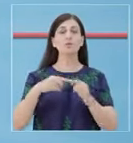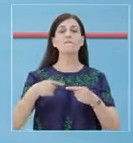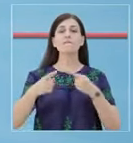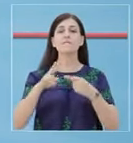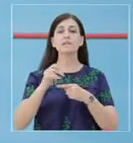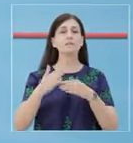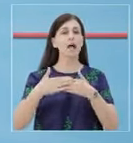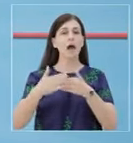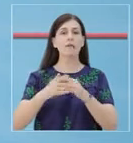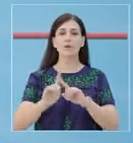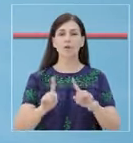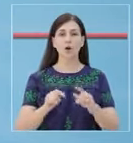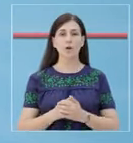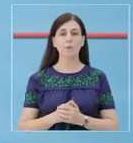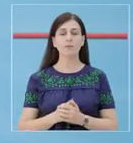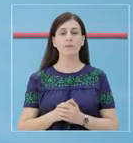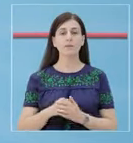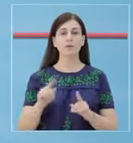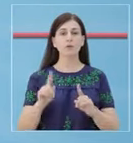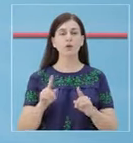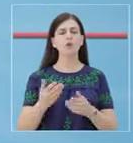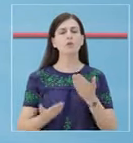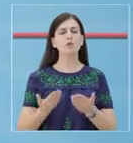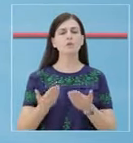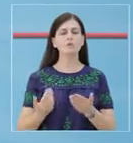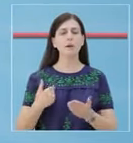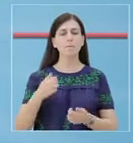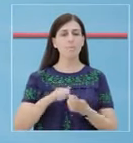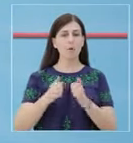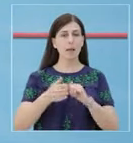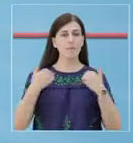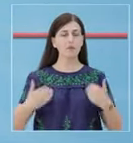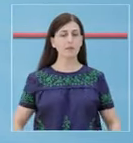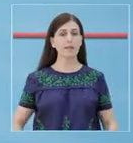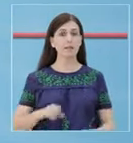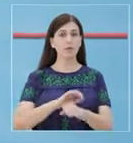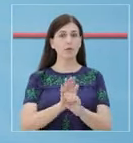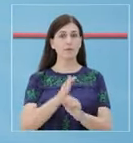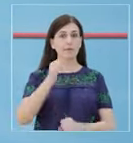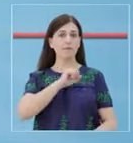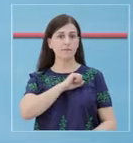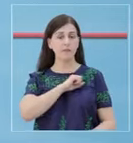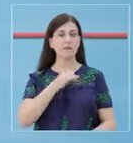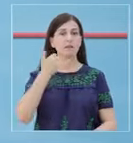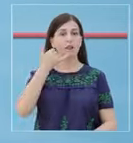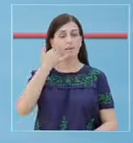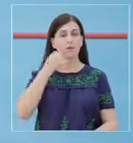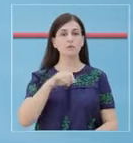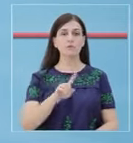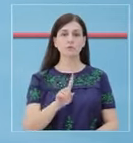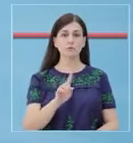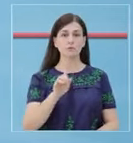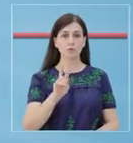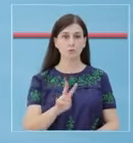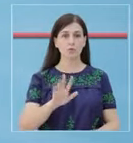shmangur vizitat të këta afermin. Qytetarët nuk duhet të neglizhojnë shfaqen e shenjave të COVID-19 dhe për këto duhet të